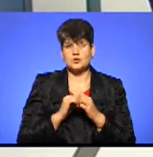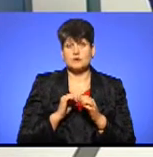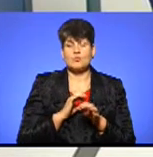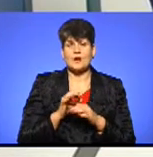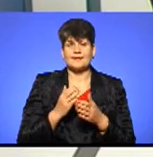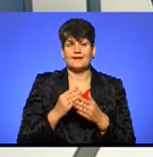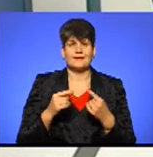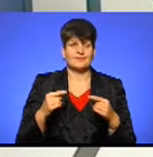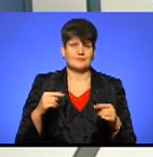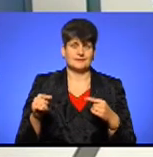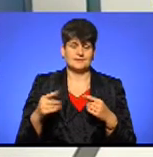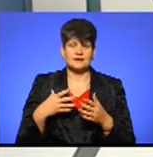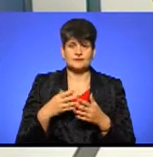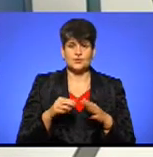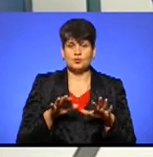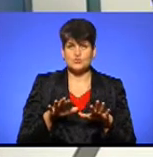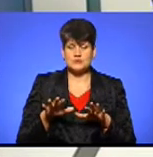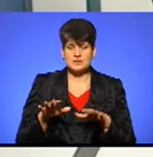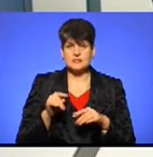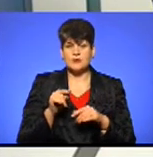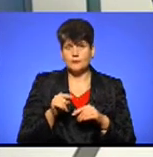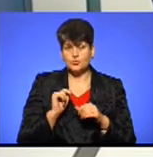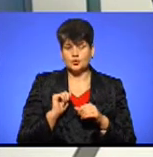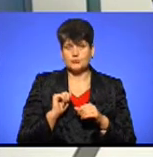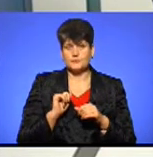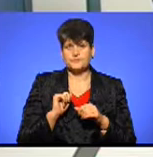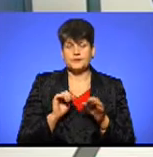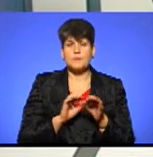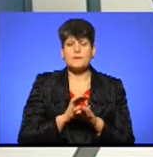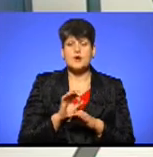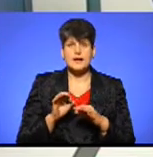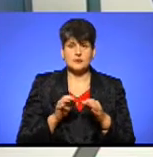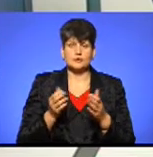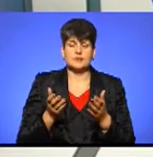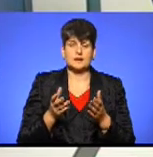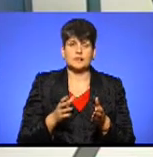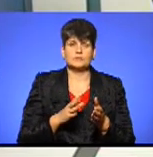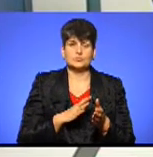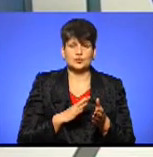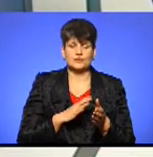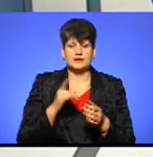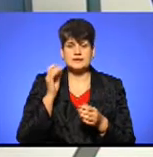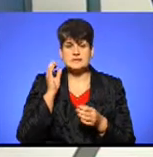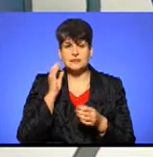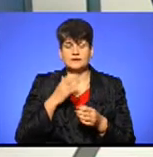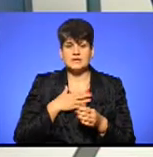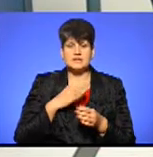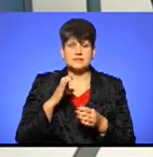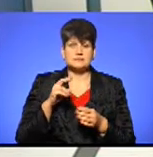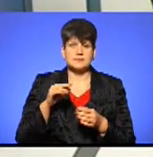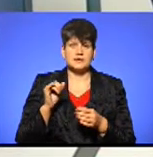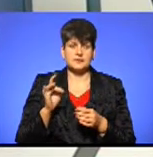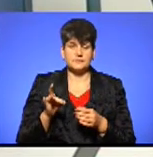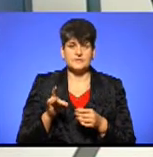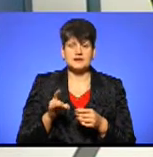але свої позиції, наприклад, по тому самому проєкту, про який згадував наш спікер, що